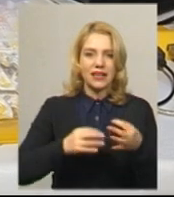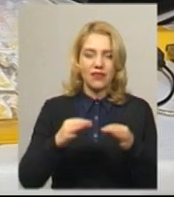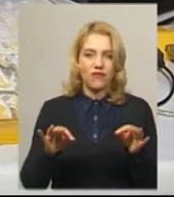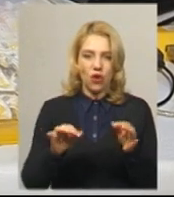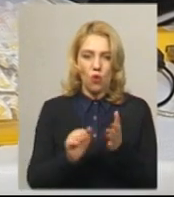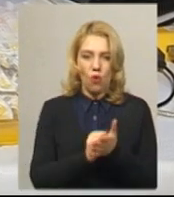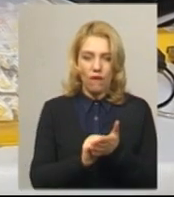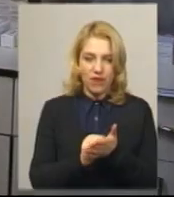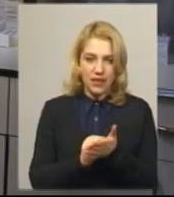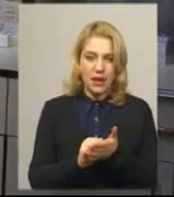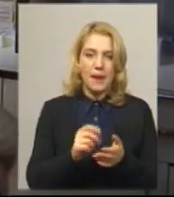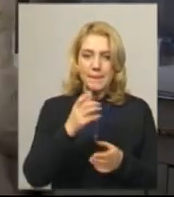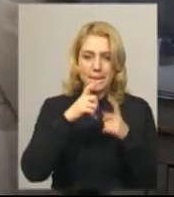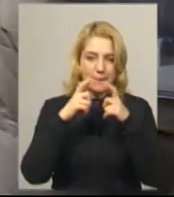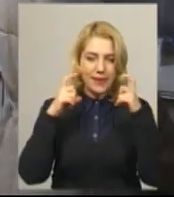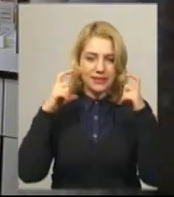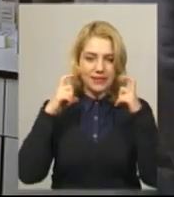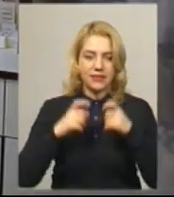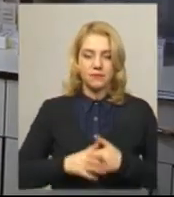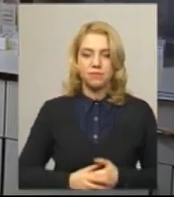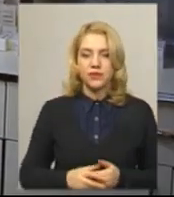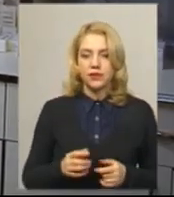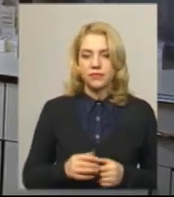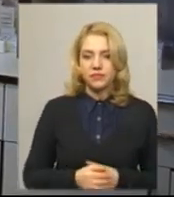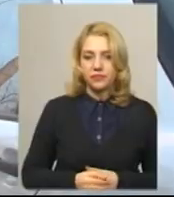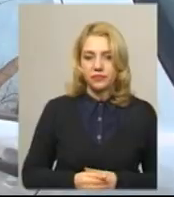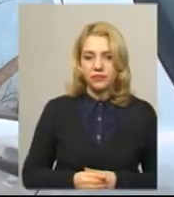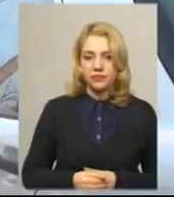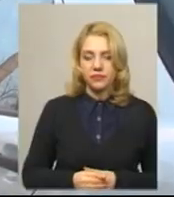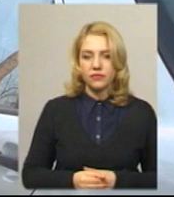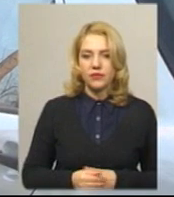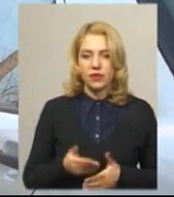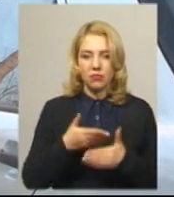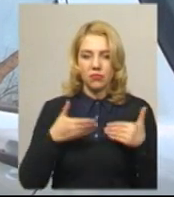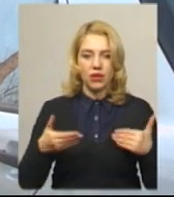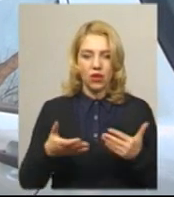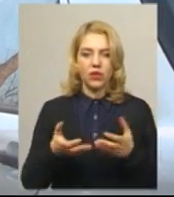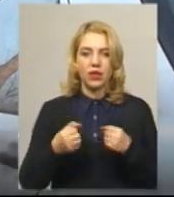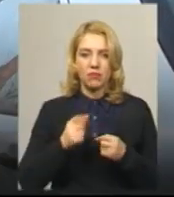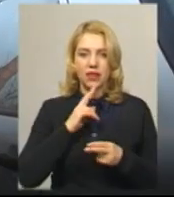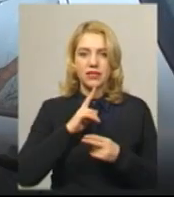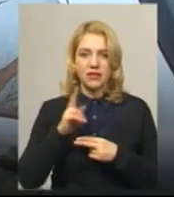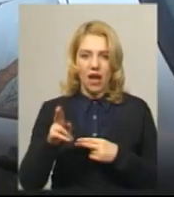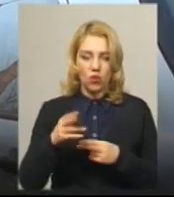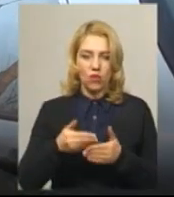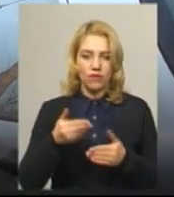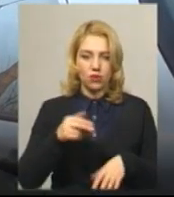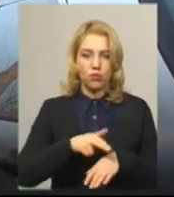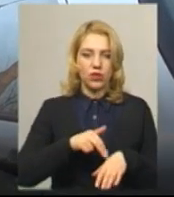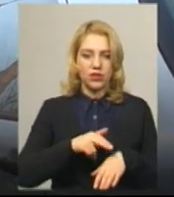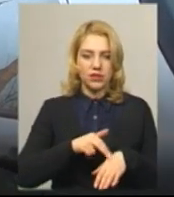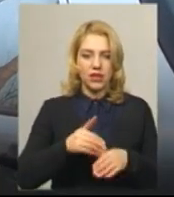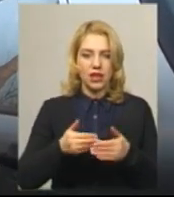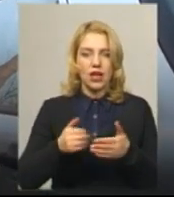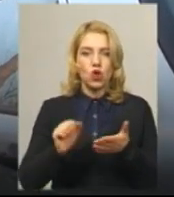служби з лікарських засобів та контролю за наркотиками в області Ігор Мілінчук. Ми отримали скаргу від поліції, не від